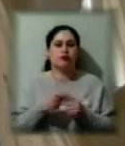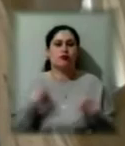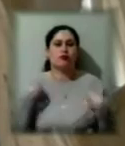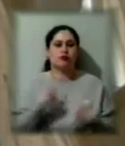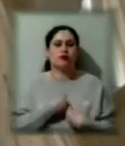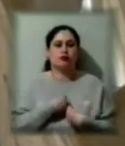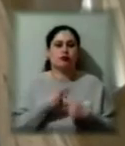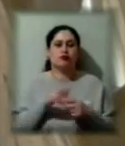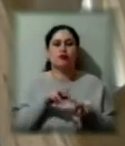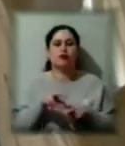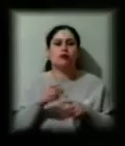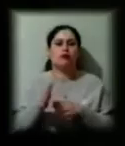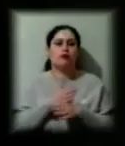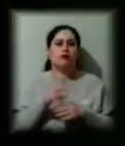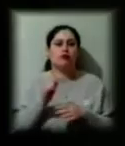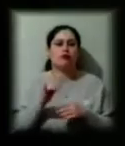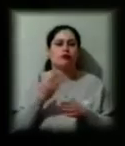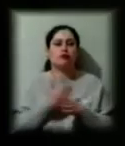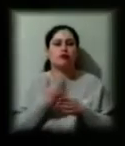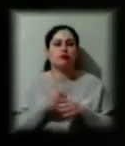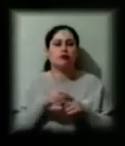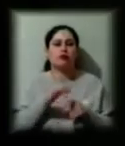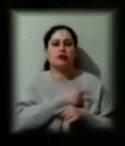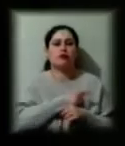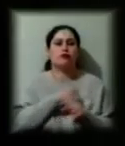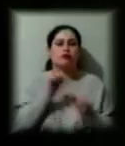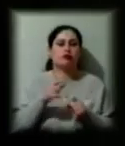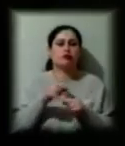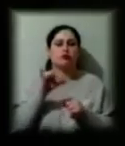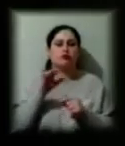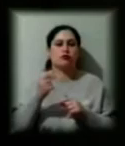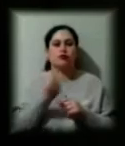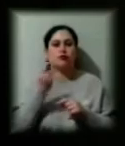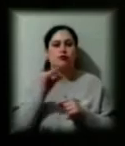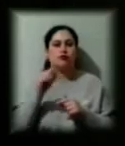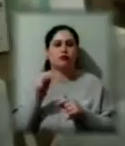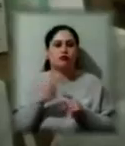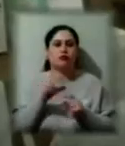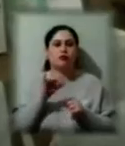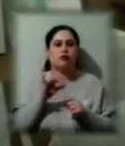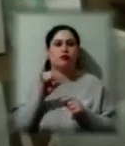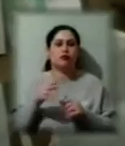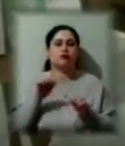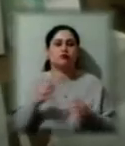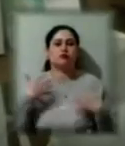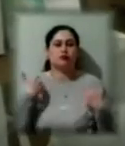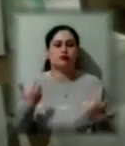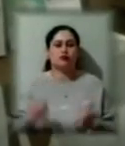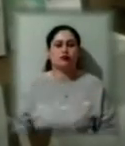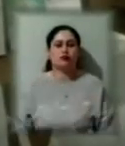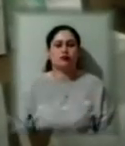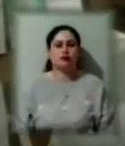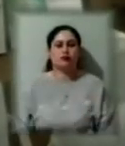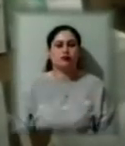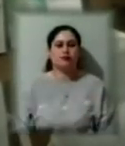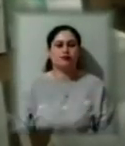розподіл гуманітарної допомоги по лікарнях можна на сайті облдержадміністрації та Департаменту охорони здоров'я. Олена Протопопова, Ігор Печенко, новини